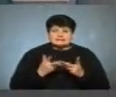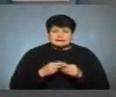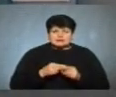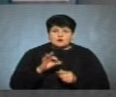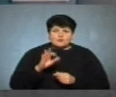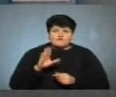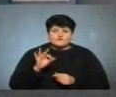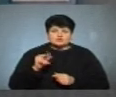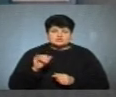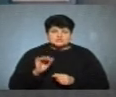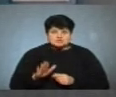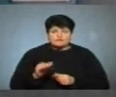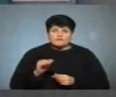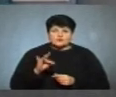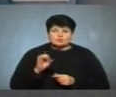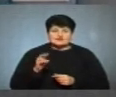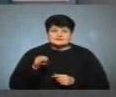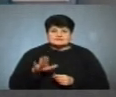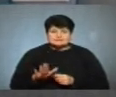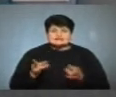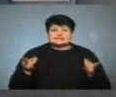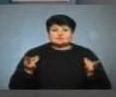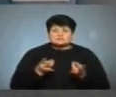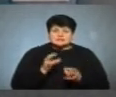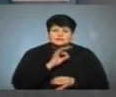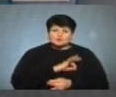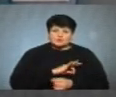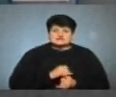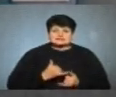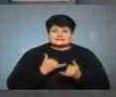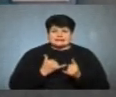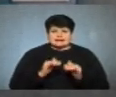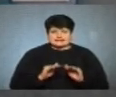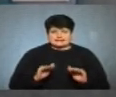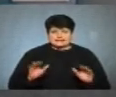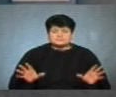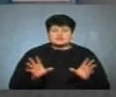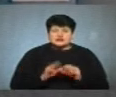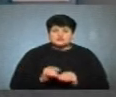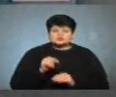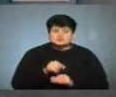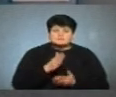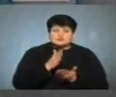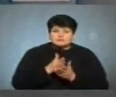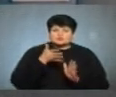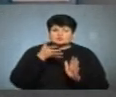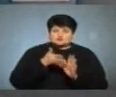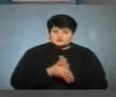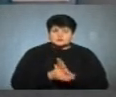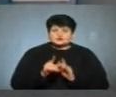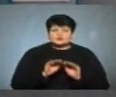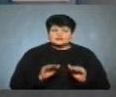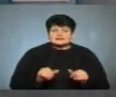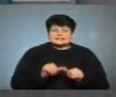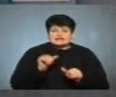овочів і фруктів, які необхідні і корисні для дітей. Разом з тим, ми маємо розуміти, що діти,